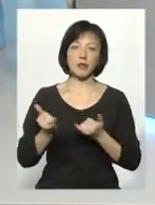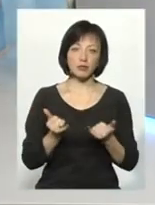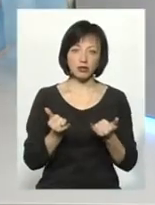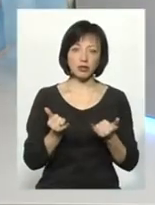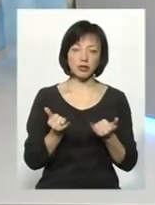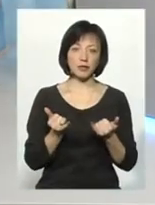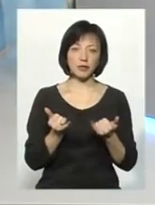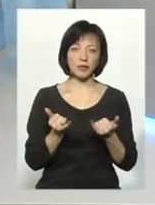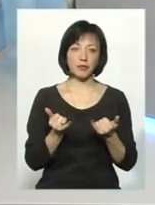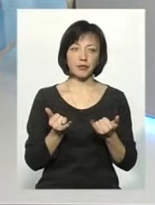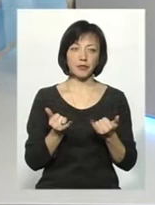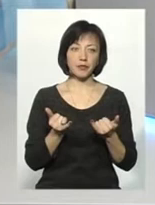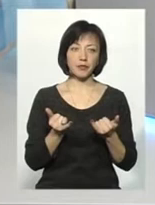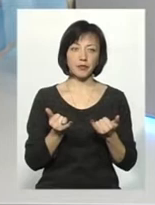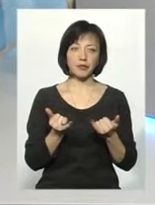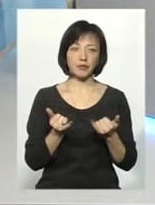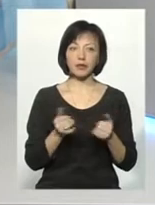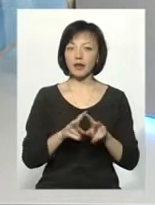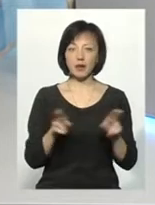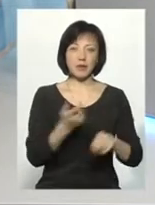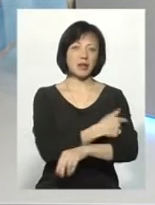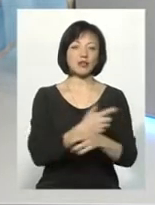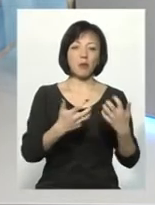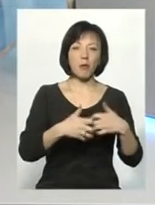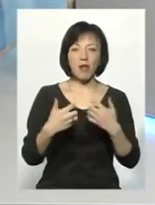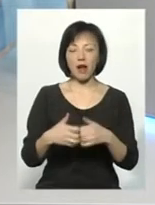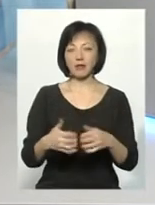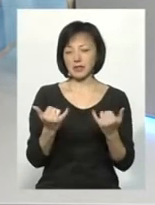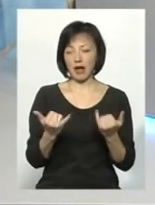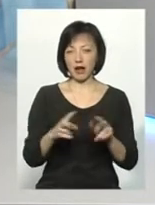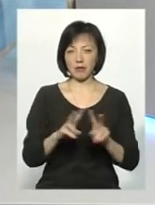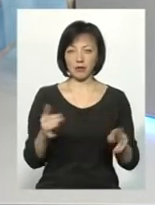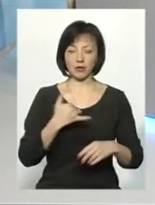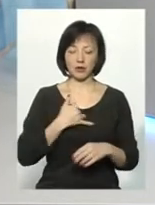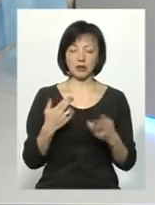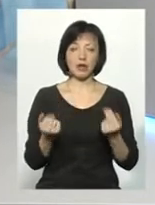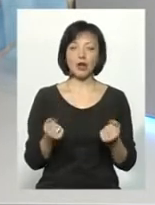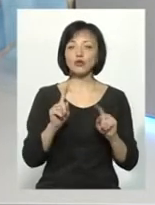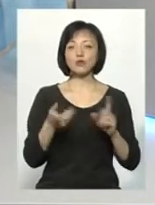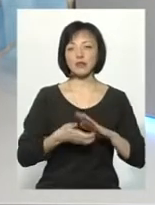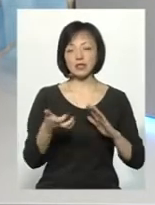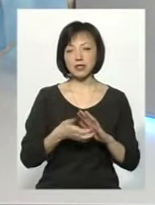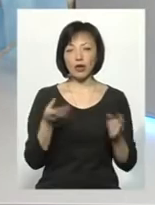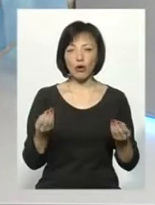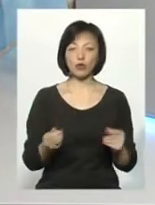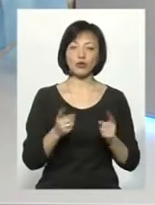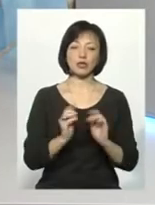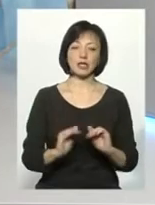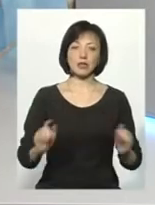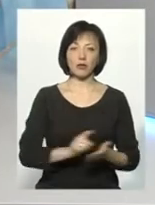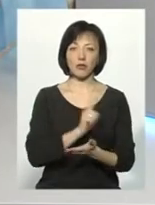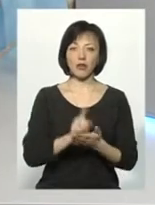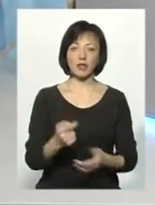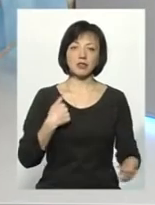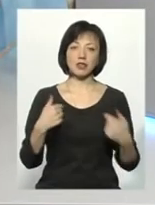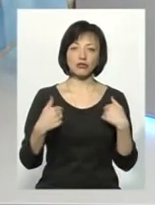медичним обладнанням, чому не вистачає коштів, чому діти повинні